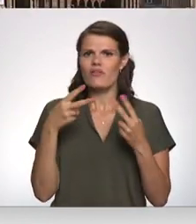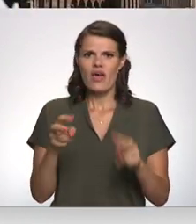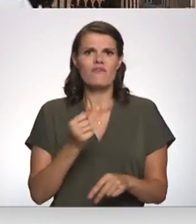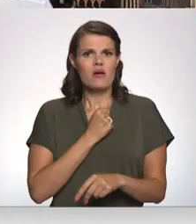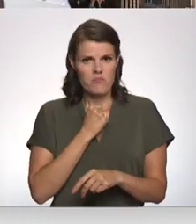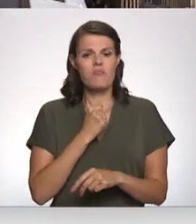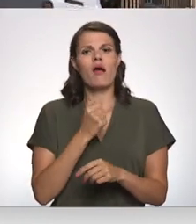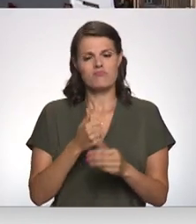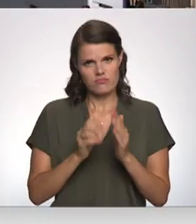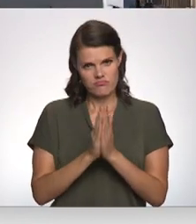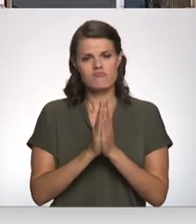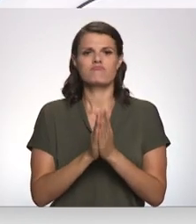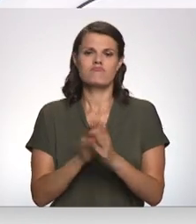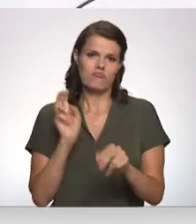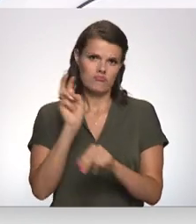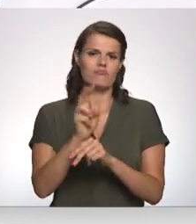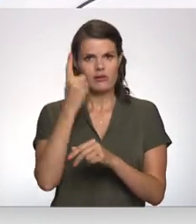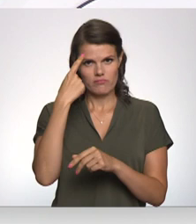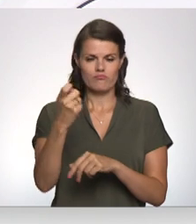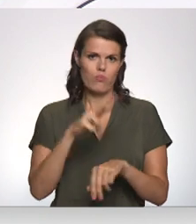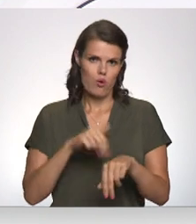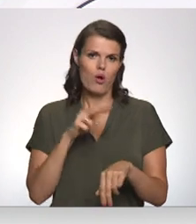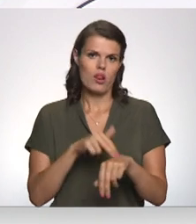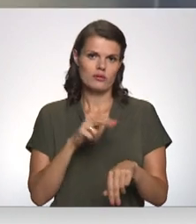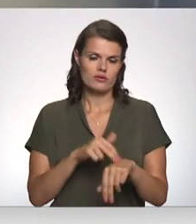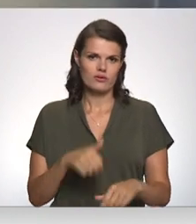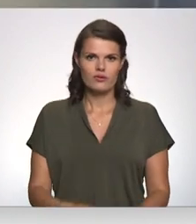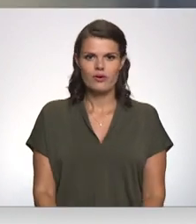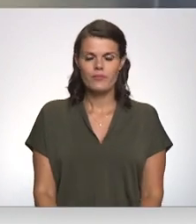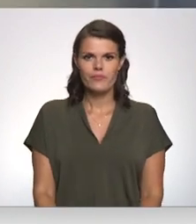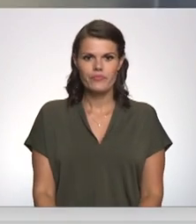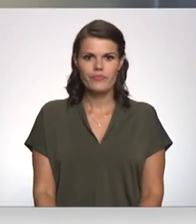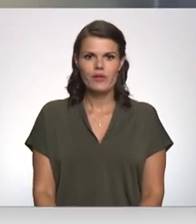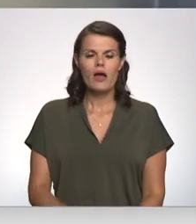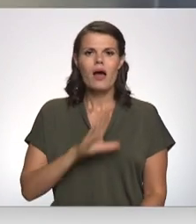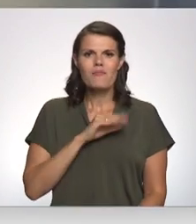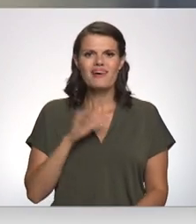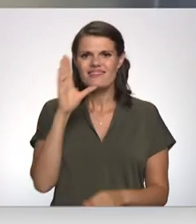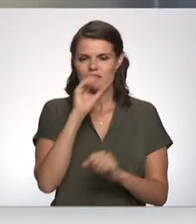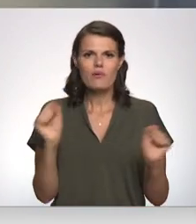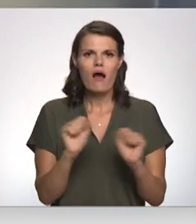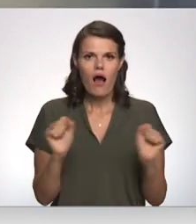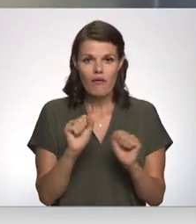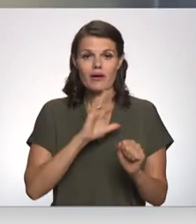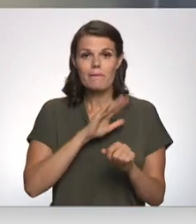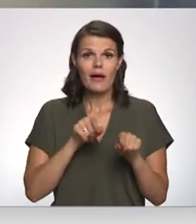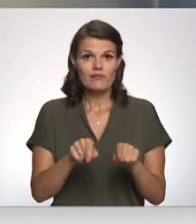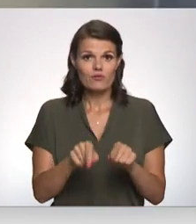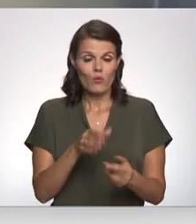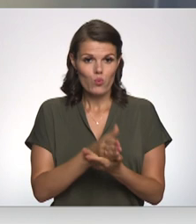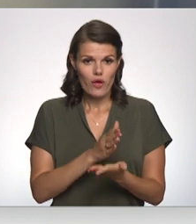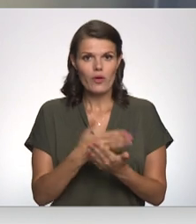jājūt svainīgam un nav jābaidās ziņot par notikušo. Pēc iespējas sātrāk, pēc tā notikuma,